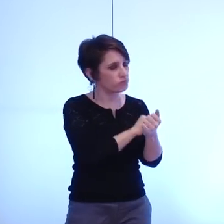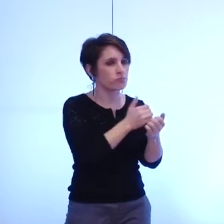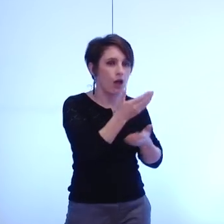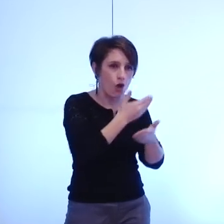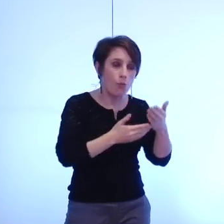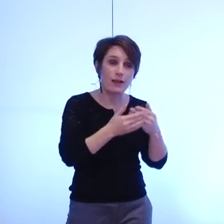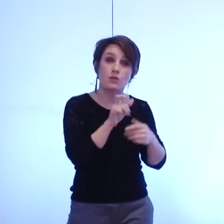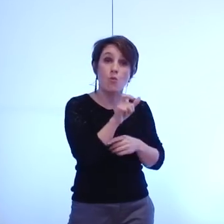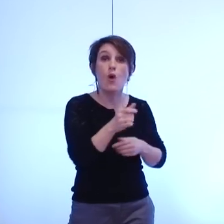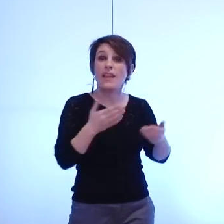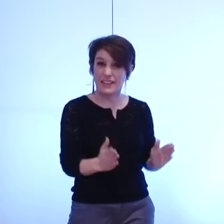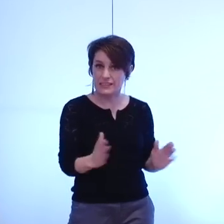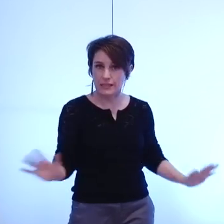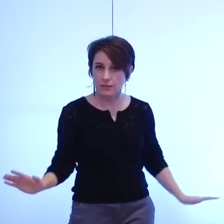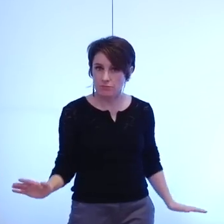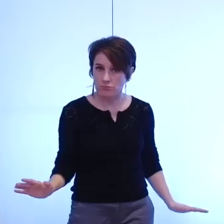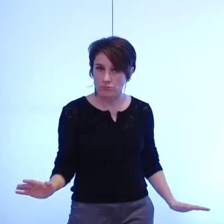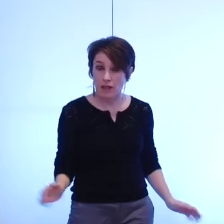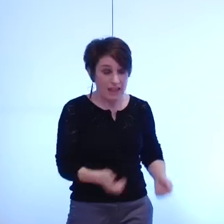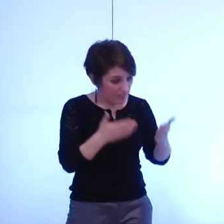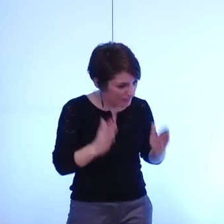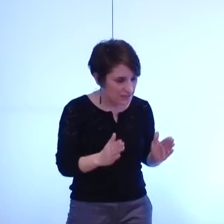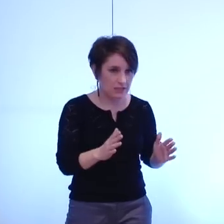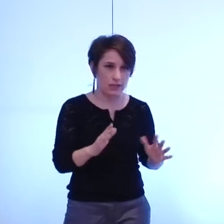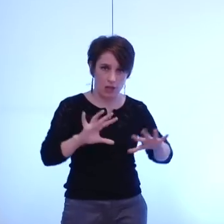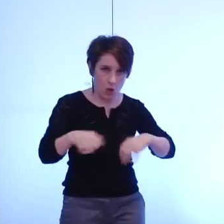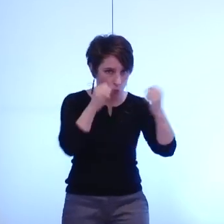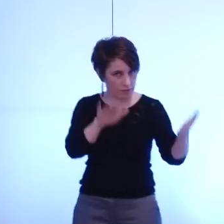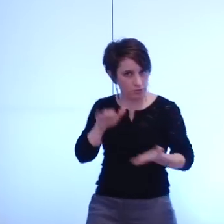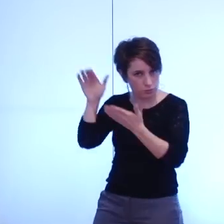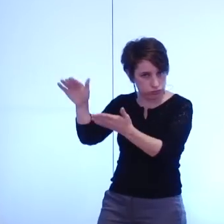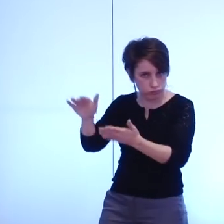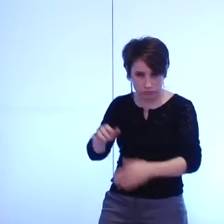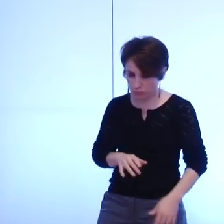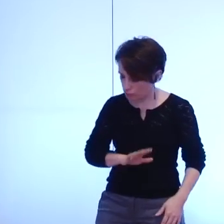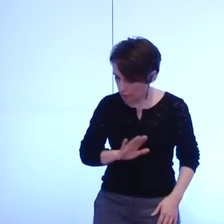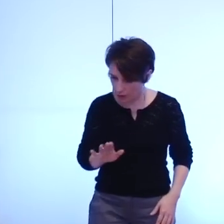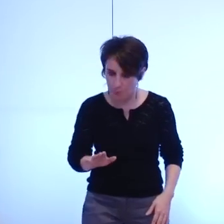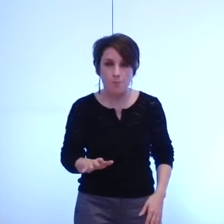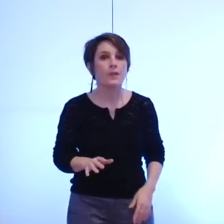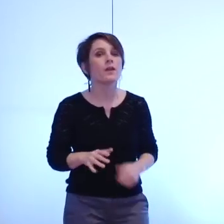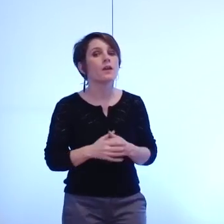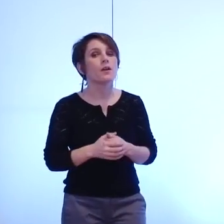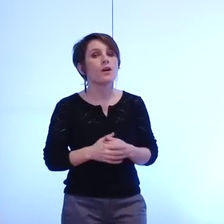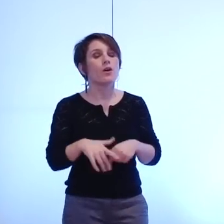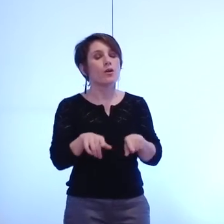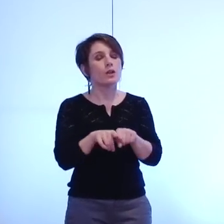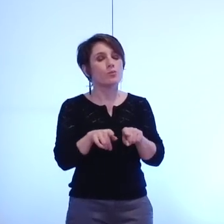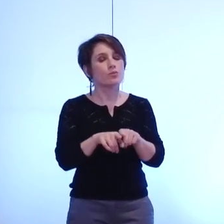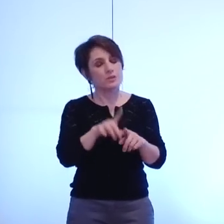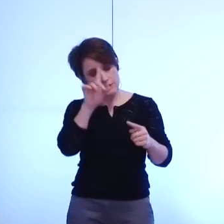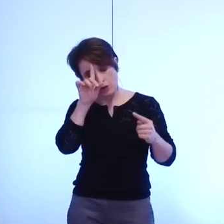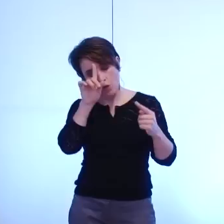décider de décider de réaliser les transferts de compétences et d'y introduire également dans les